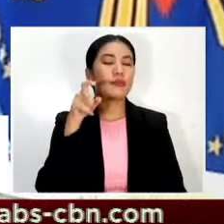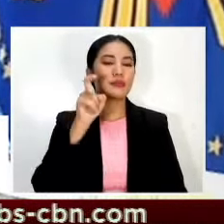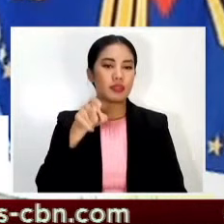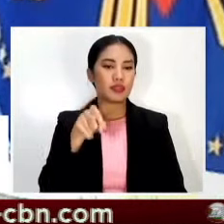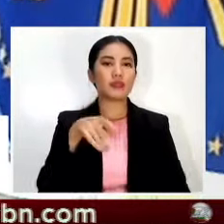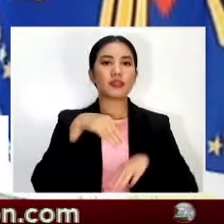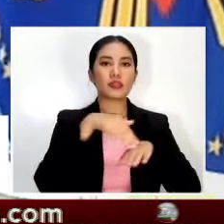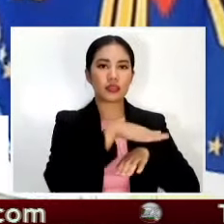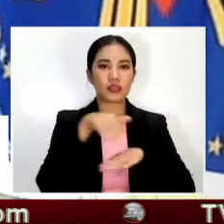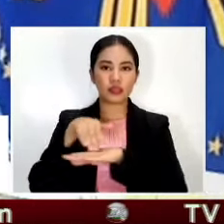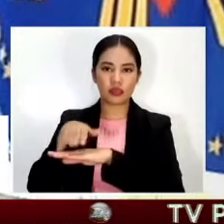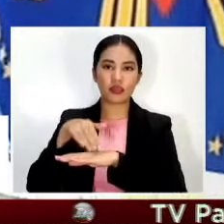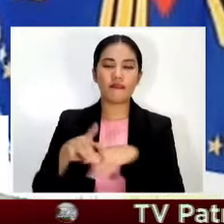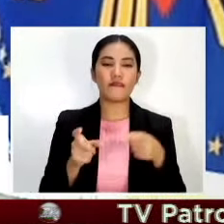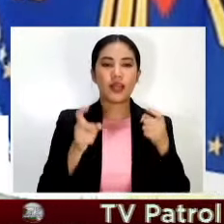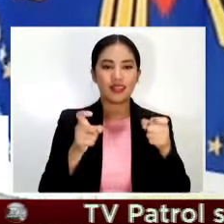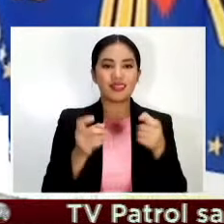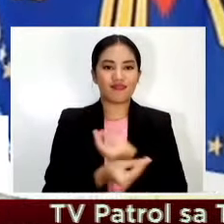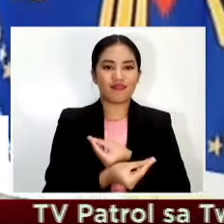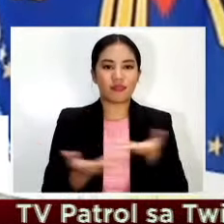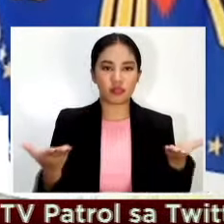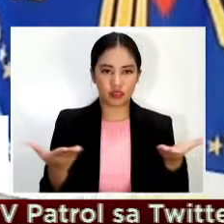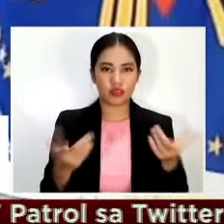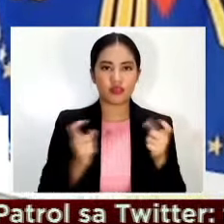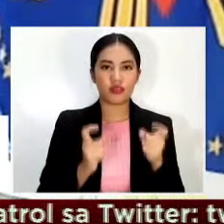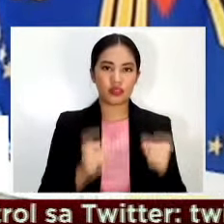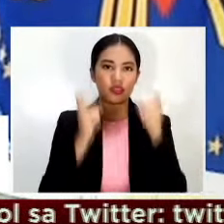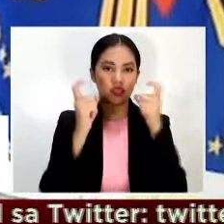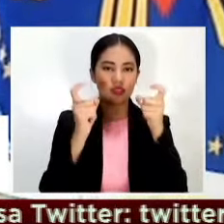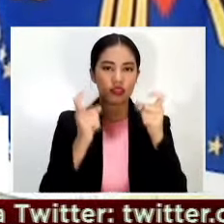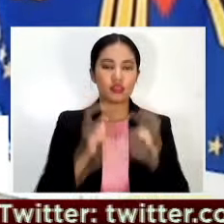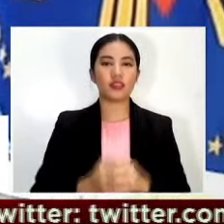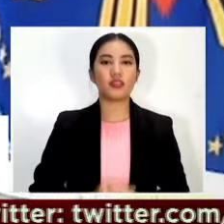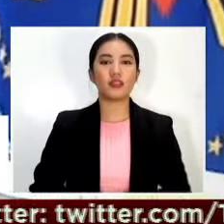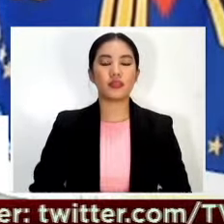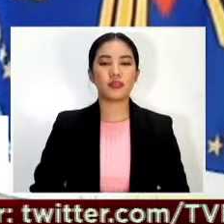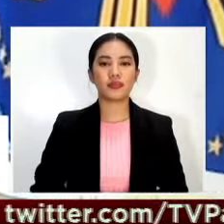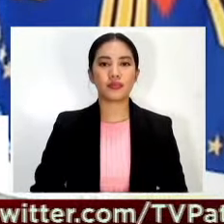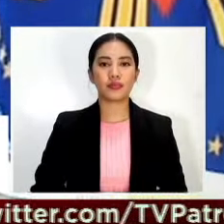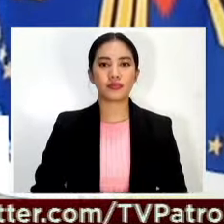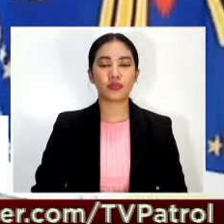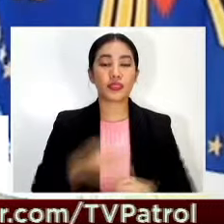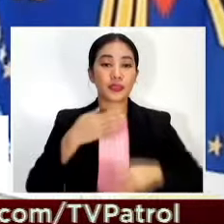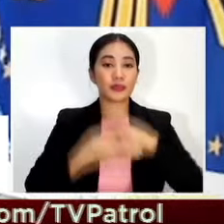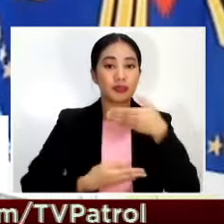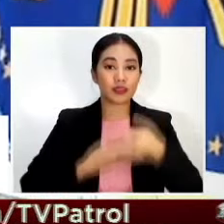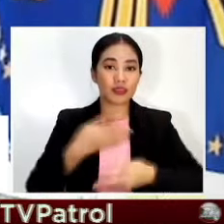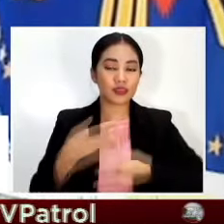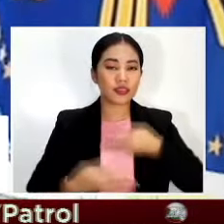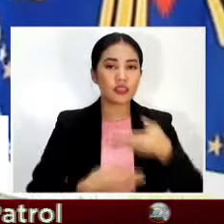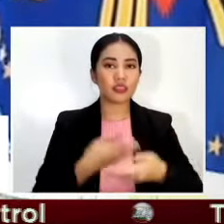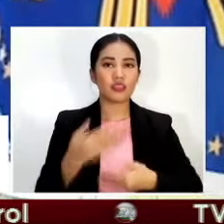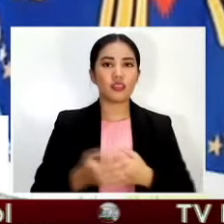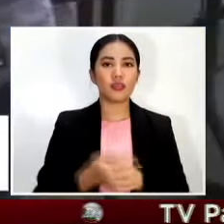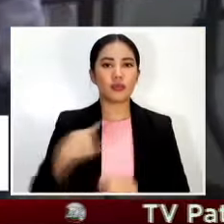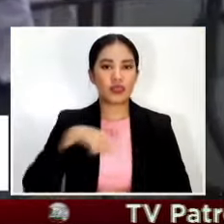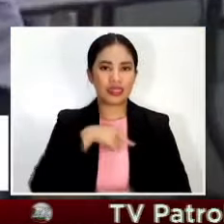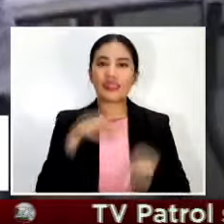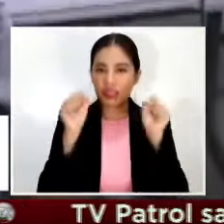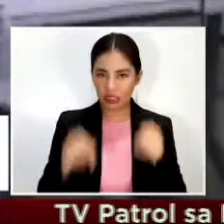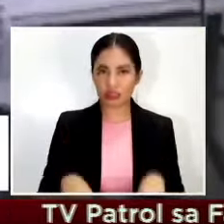immediately the fastest way that we can do it